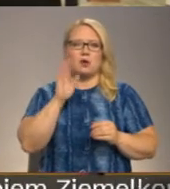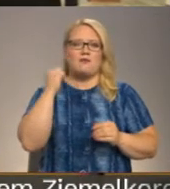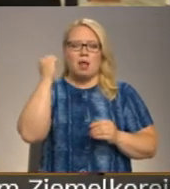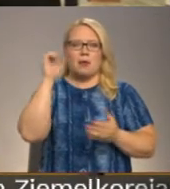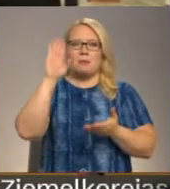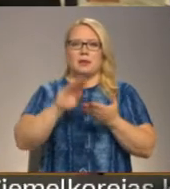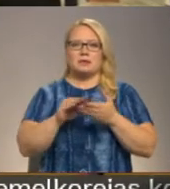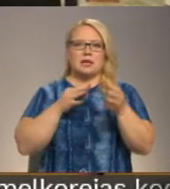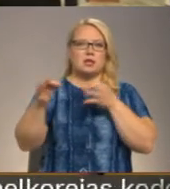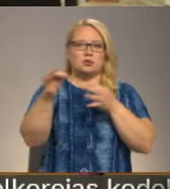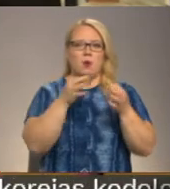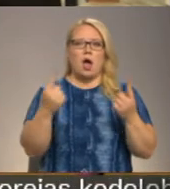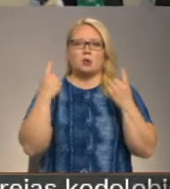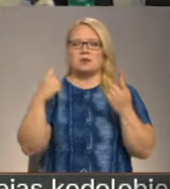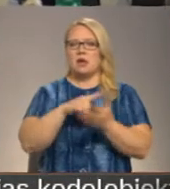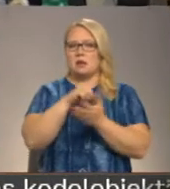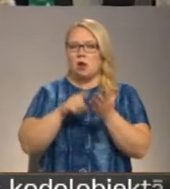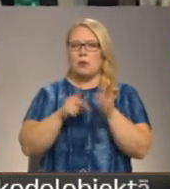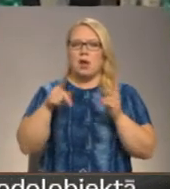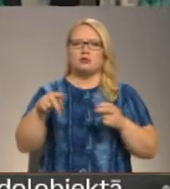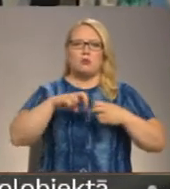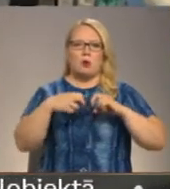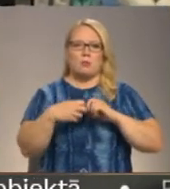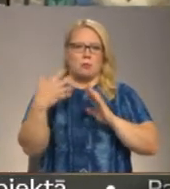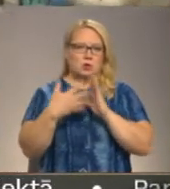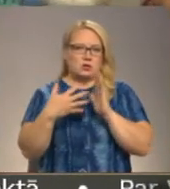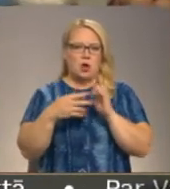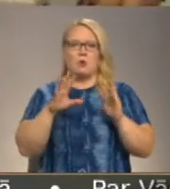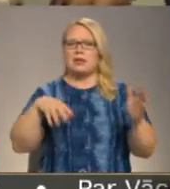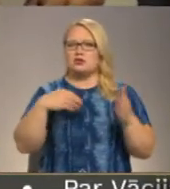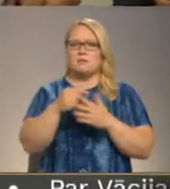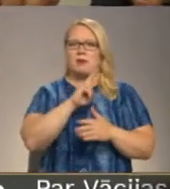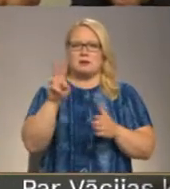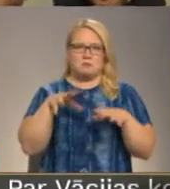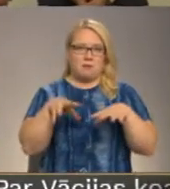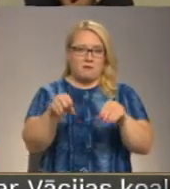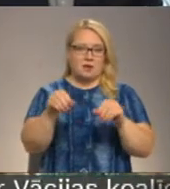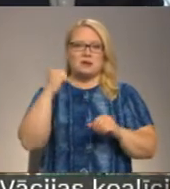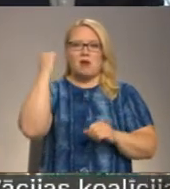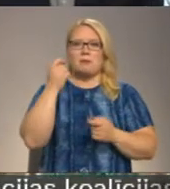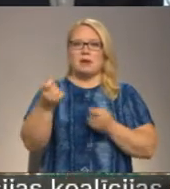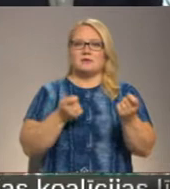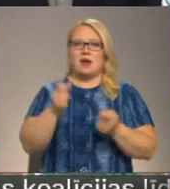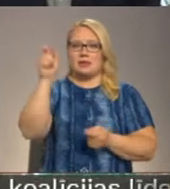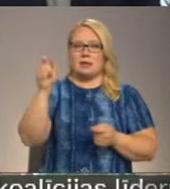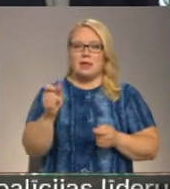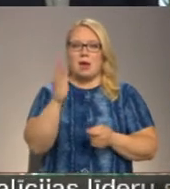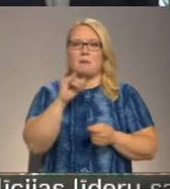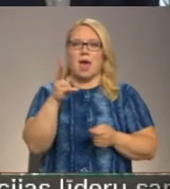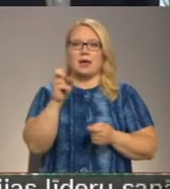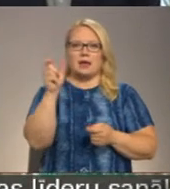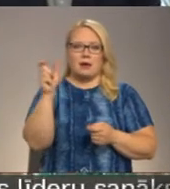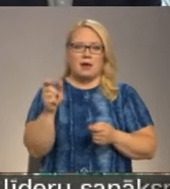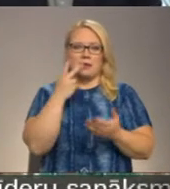pieredzi, diskusijā aktualizēta jautājumi, kā šo problēmu risināt un kas līdz šim paveikts. Valmieras vadītāja Jāņa Baika ieskatā,